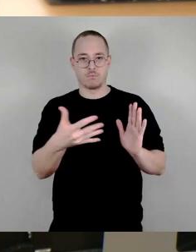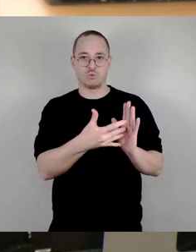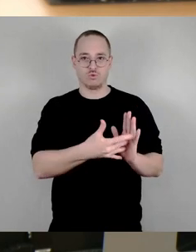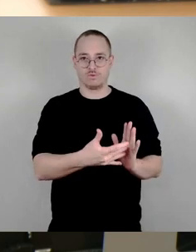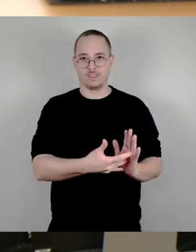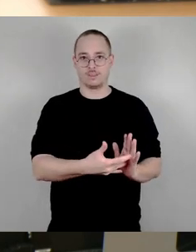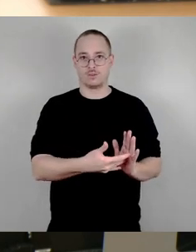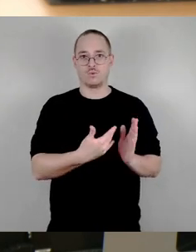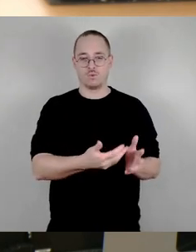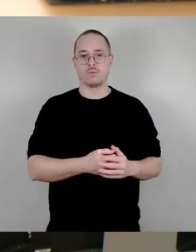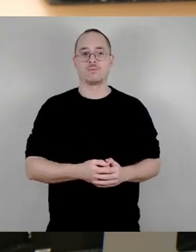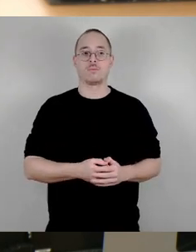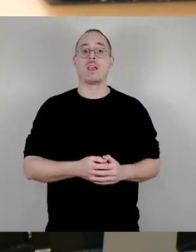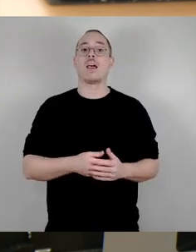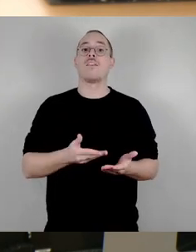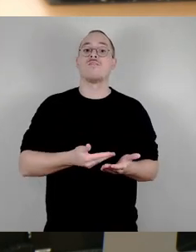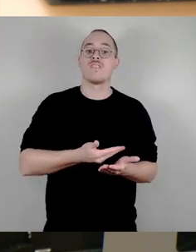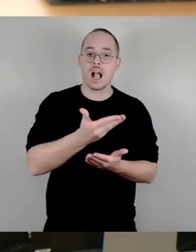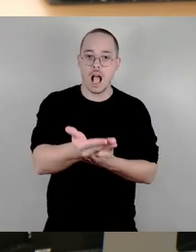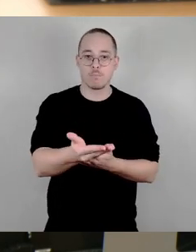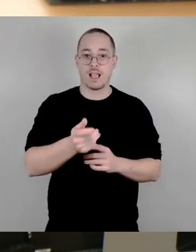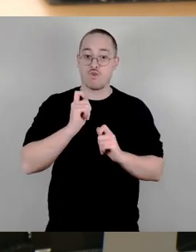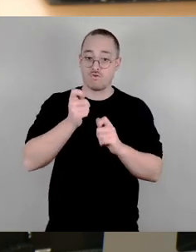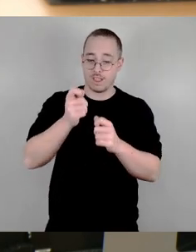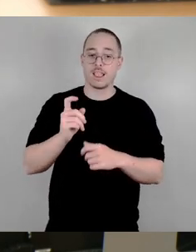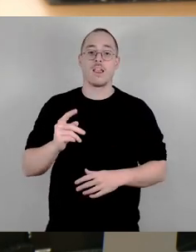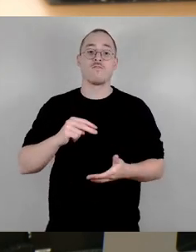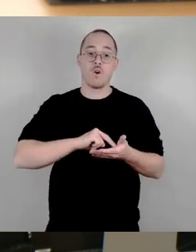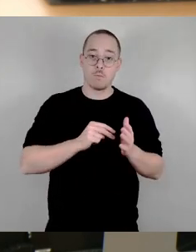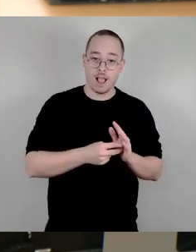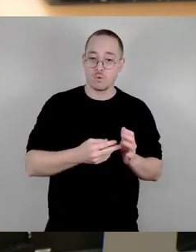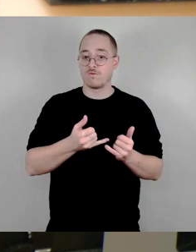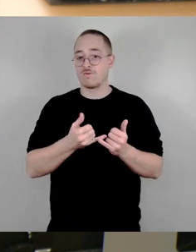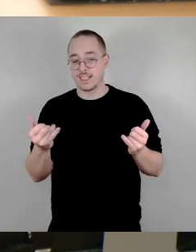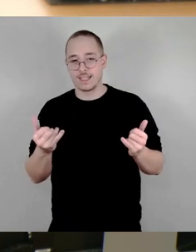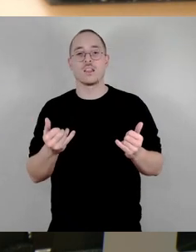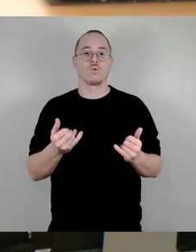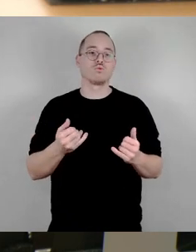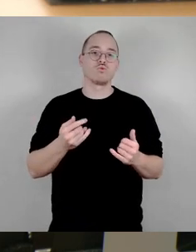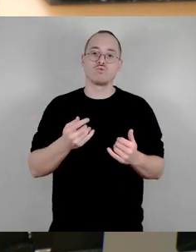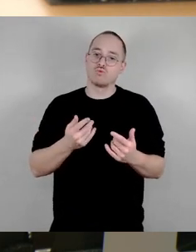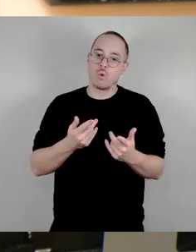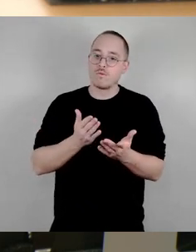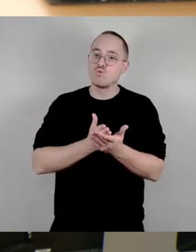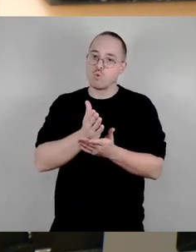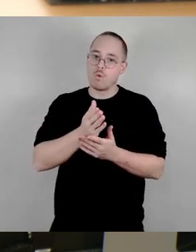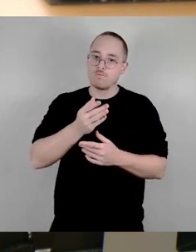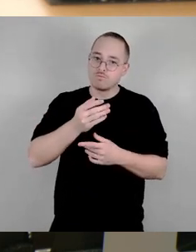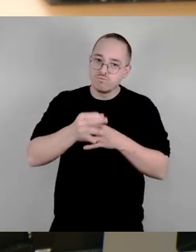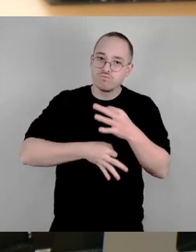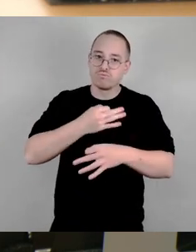Vorbereitung und der Durchführung der Partyveranstaltungen des Oberbürgermeisters. Im zuständigen